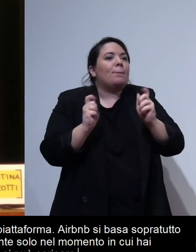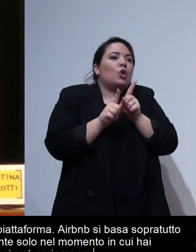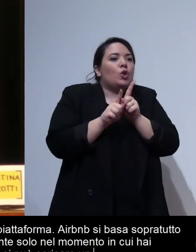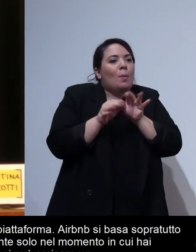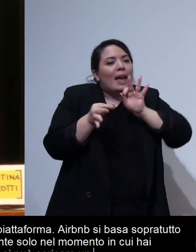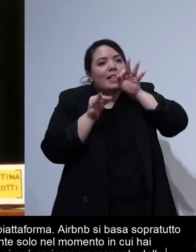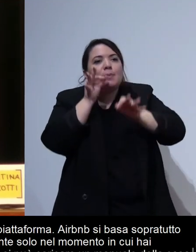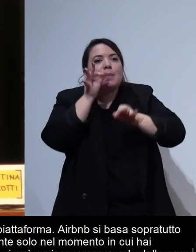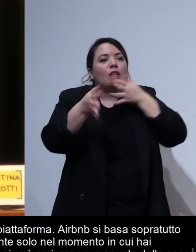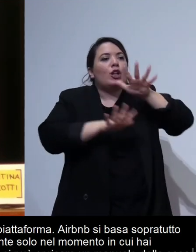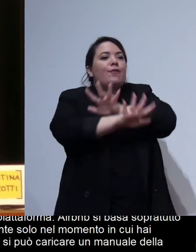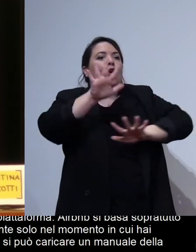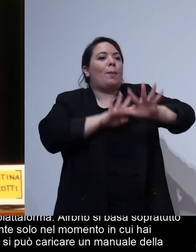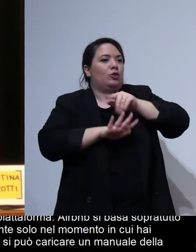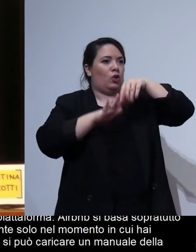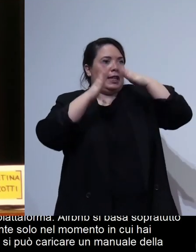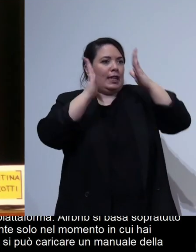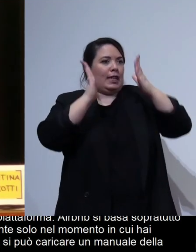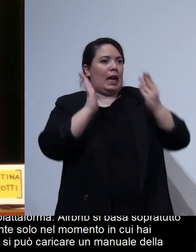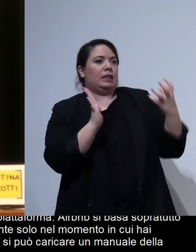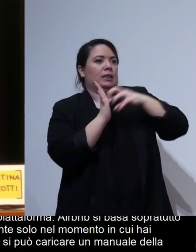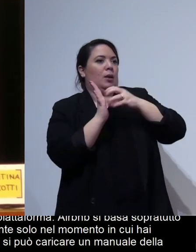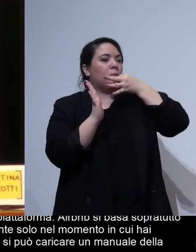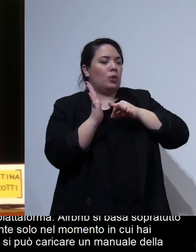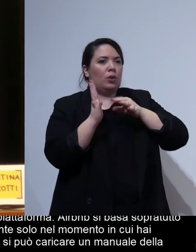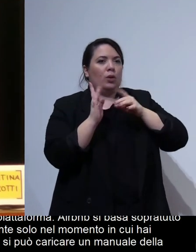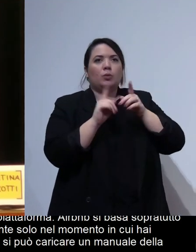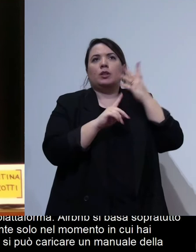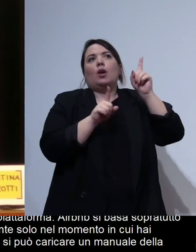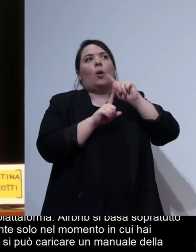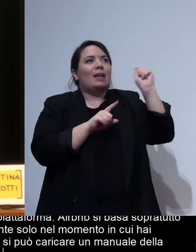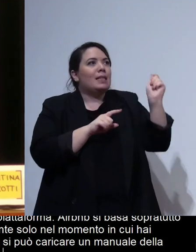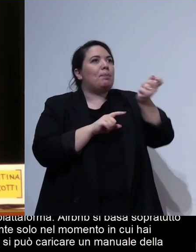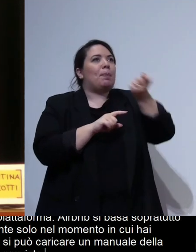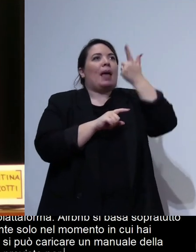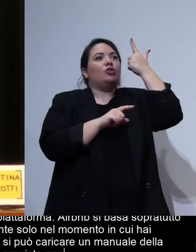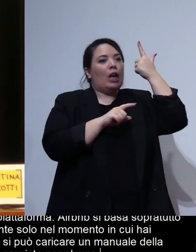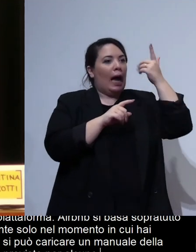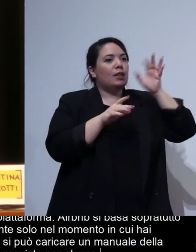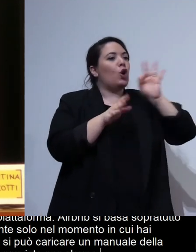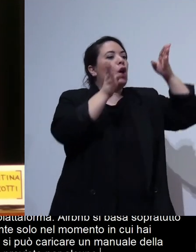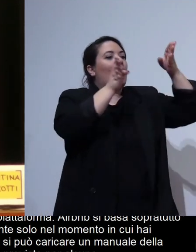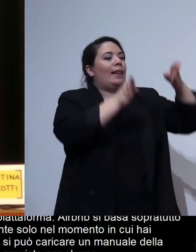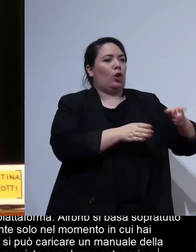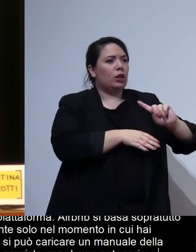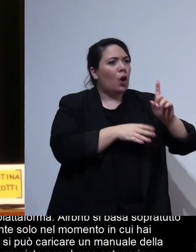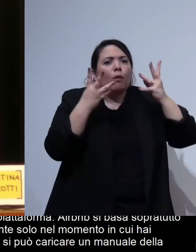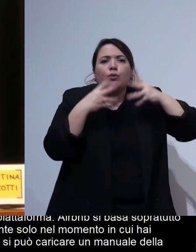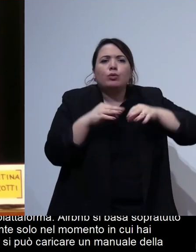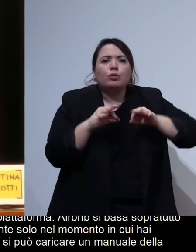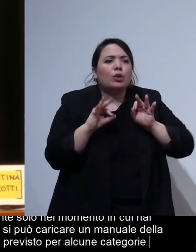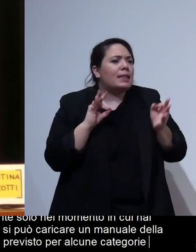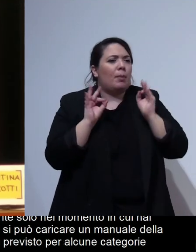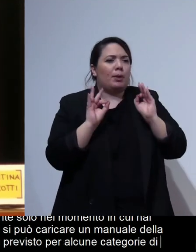informazioni sono scritte ed è non è qualcosa di speciale previsto per alcune categorie di utenti funziona così sempre